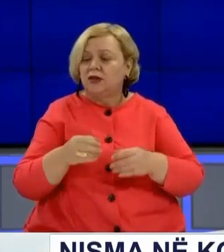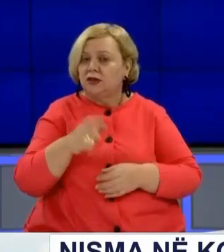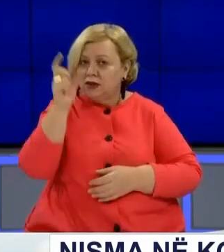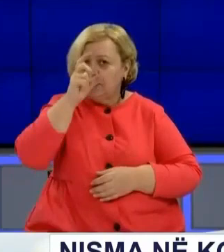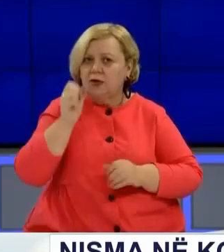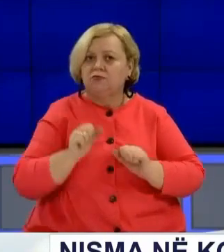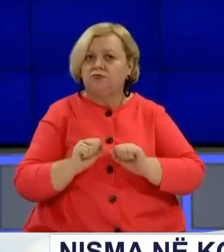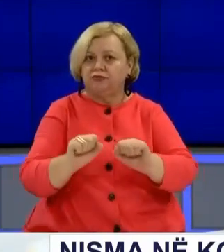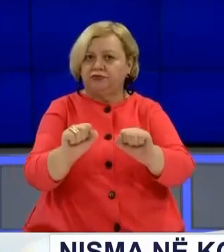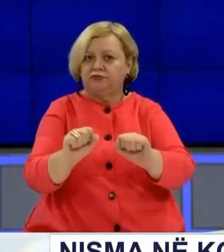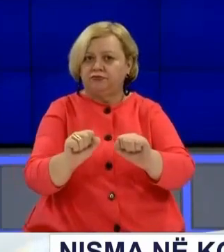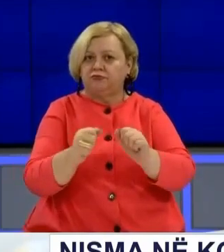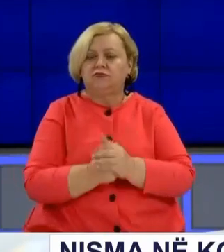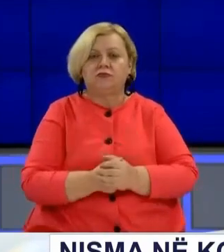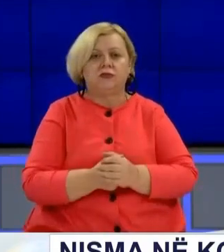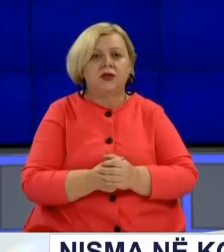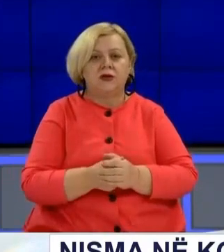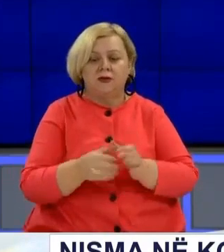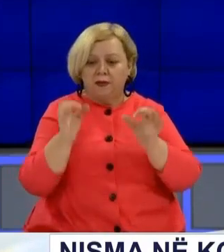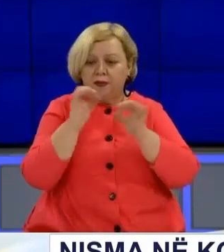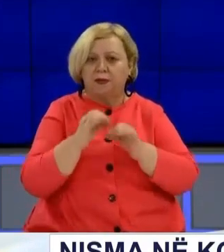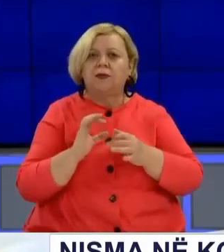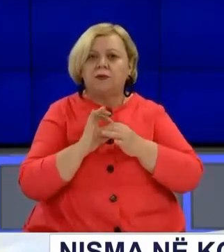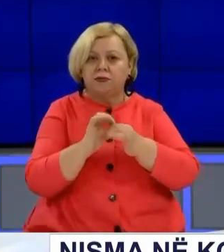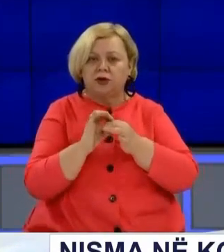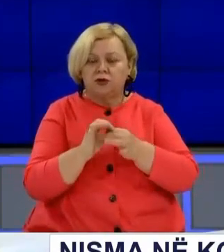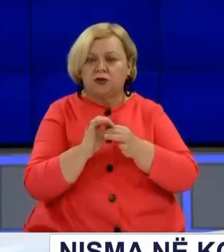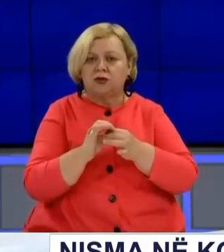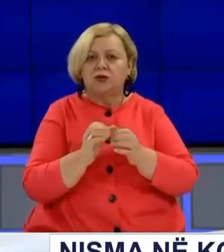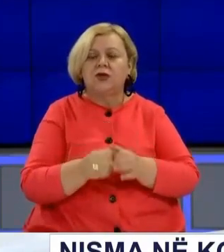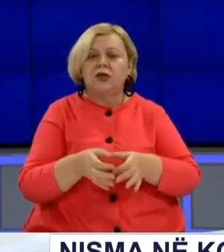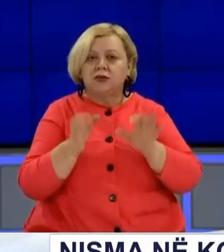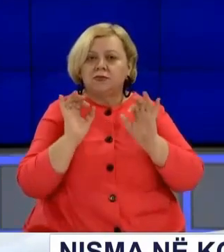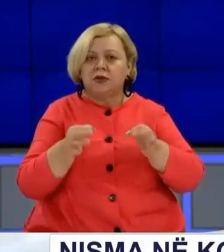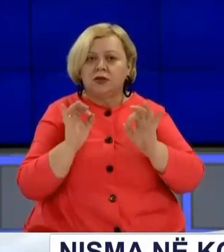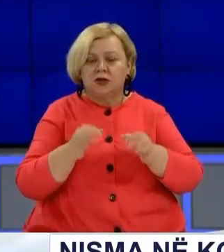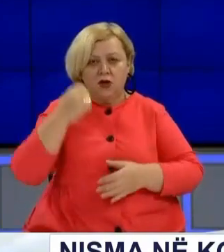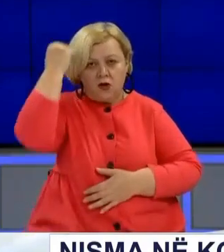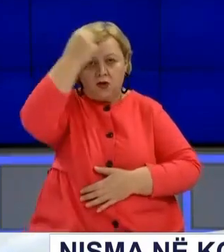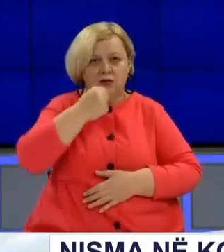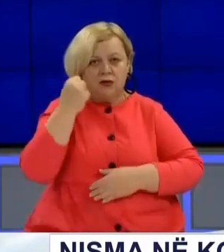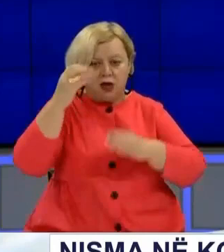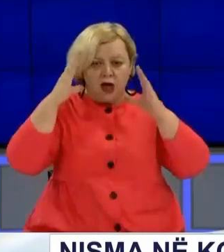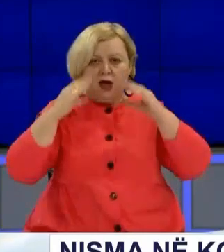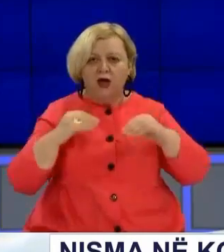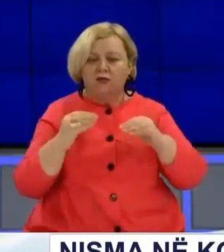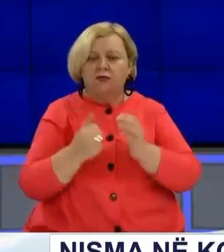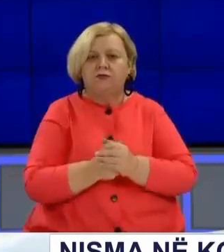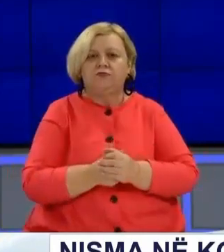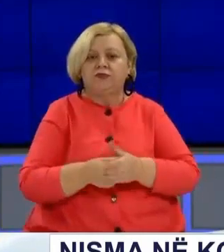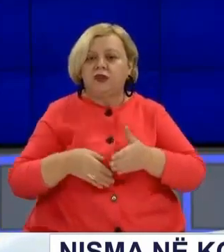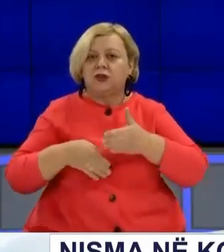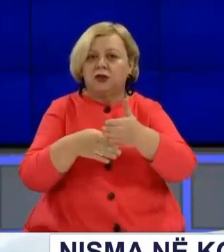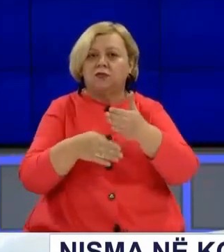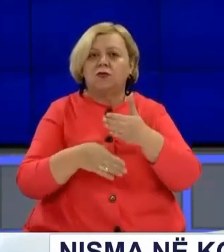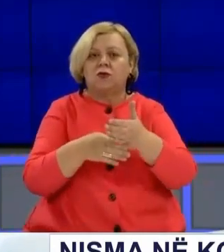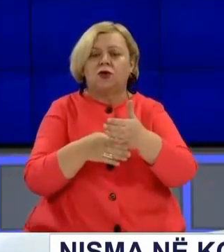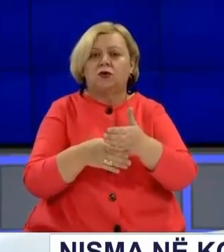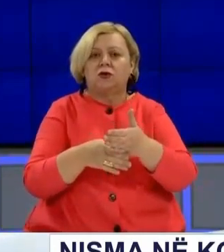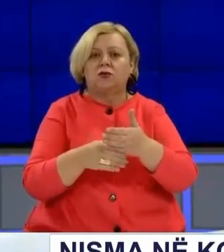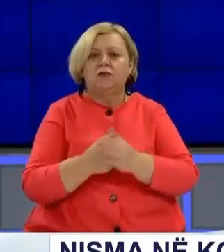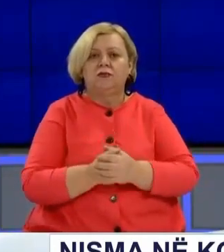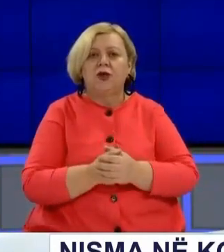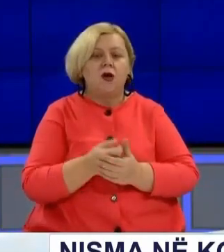pohuar publikisht se kanë qenë në bashkëpunim të ngusht me Prokurorinë specializuar të Kosovës në Hagë, duke ndihmuar atë me të ashtu